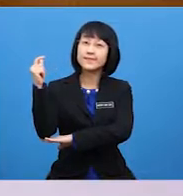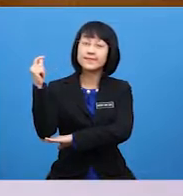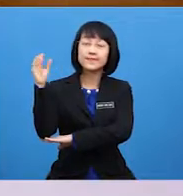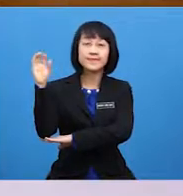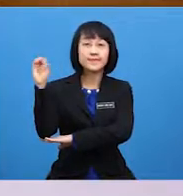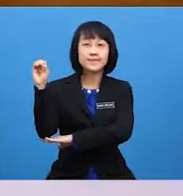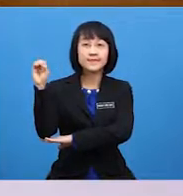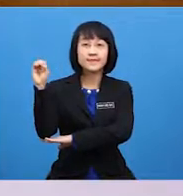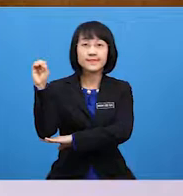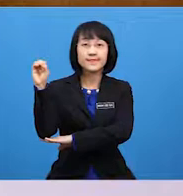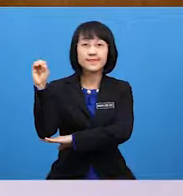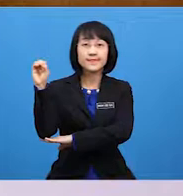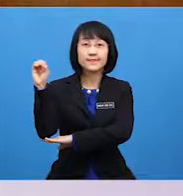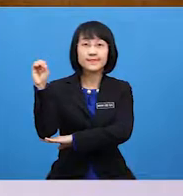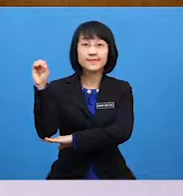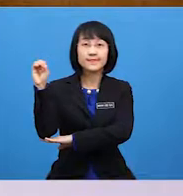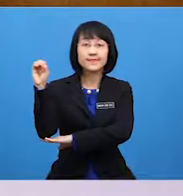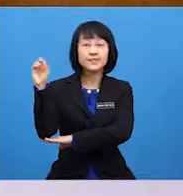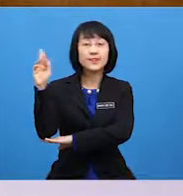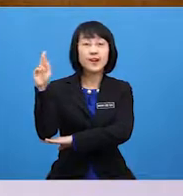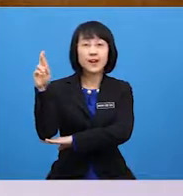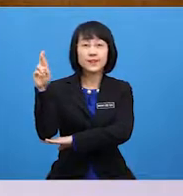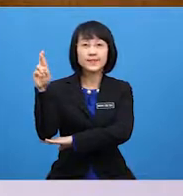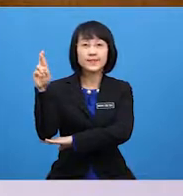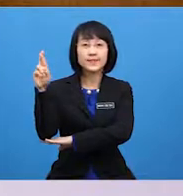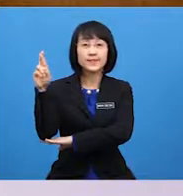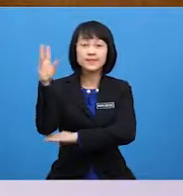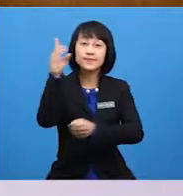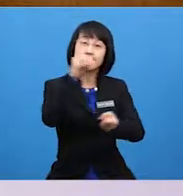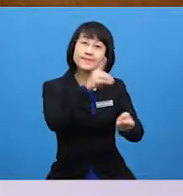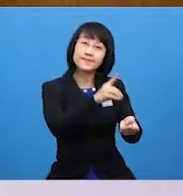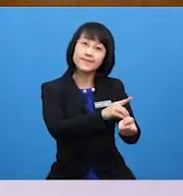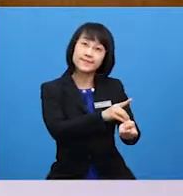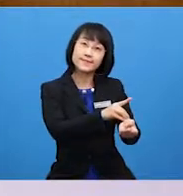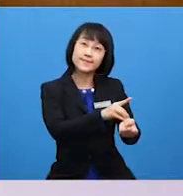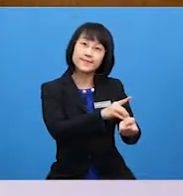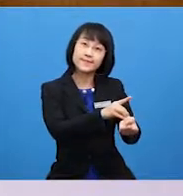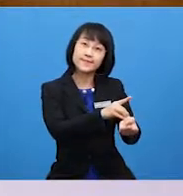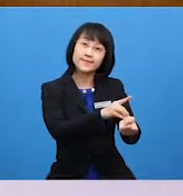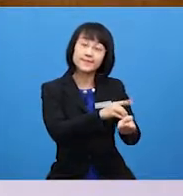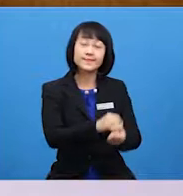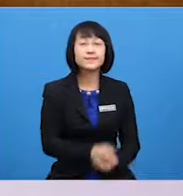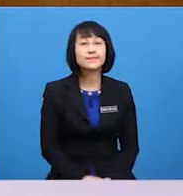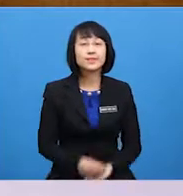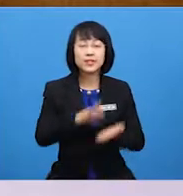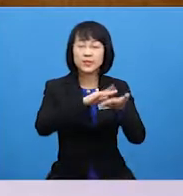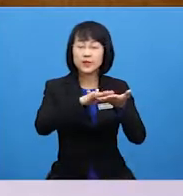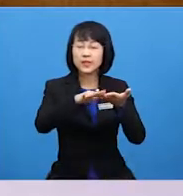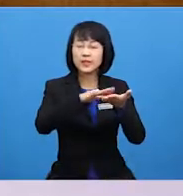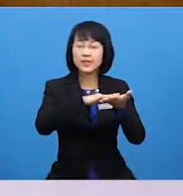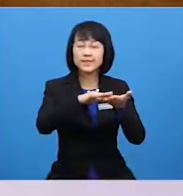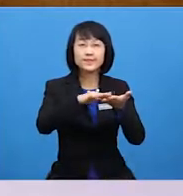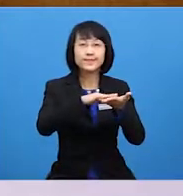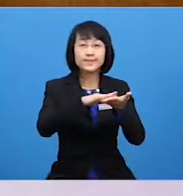O, R Doctor In braille code,